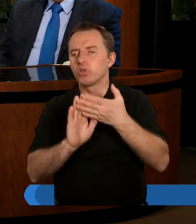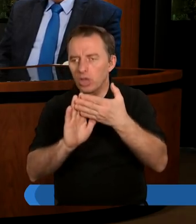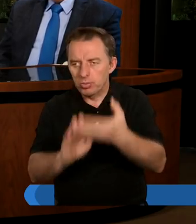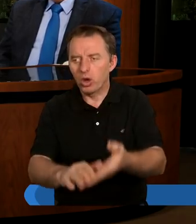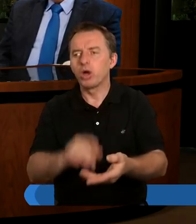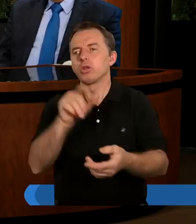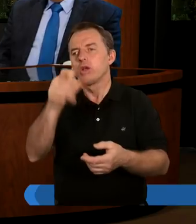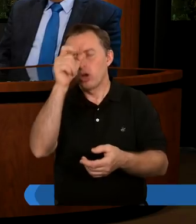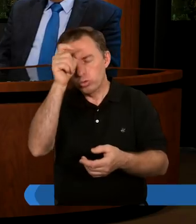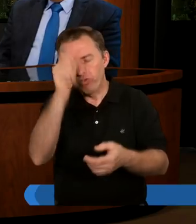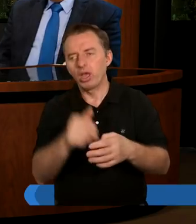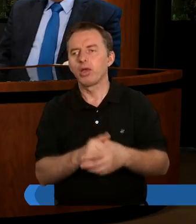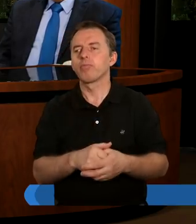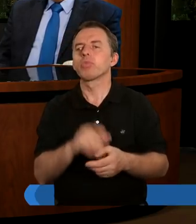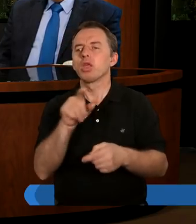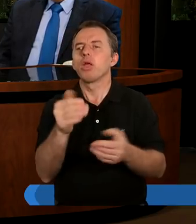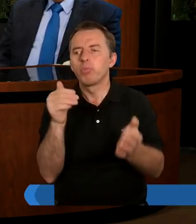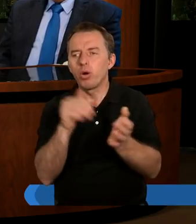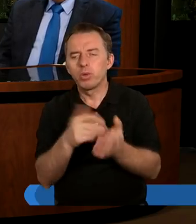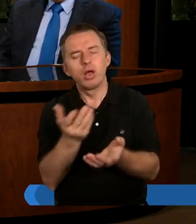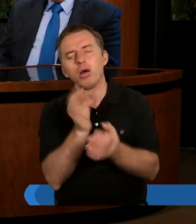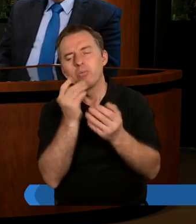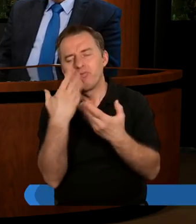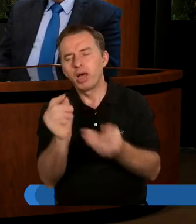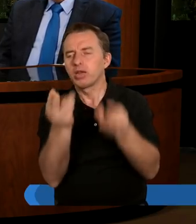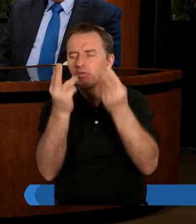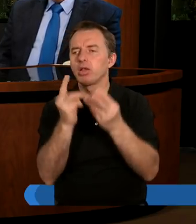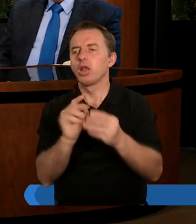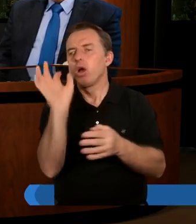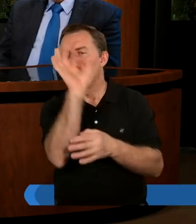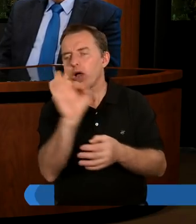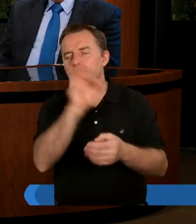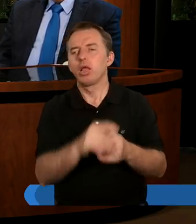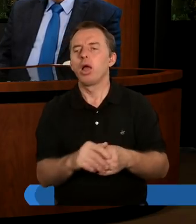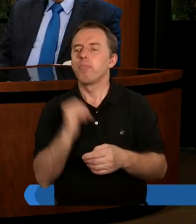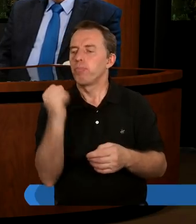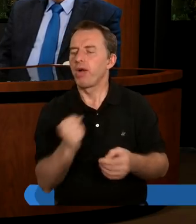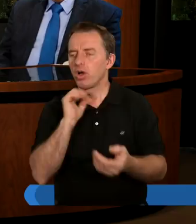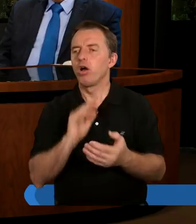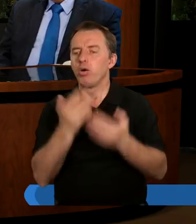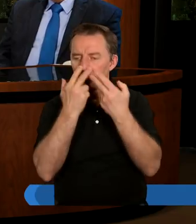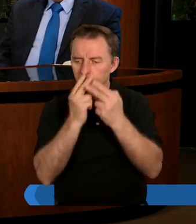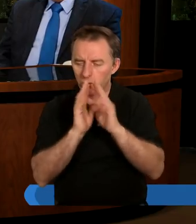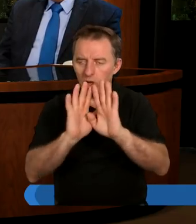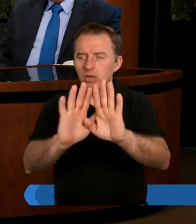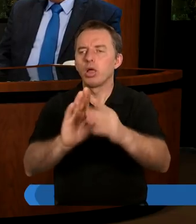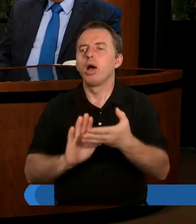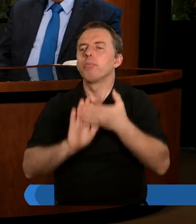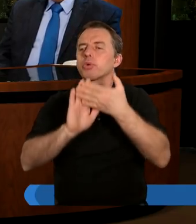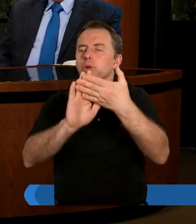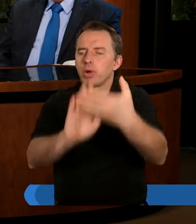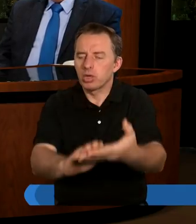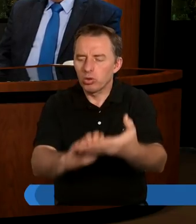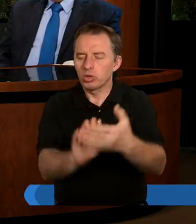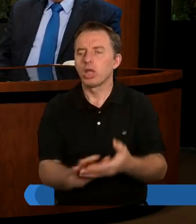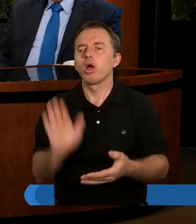przyjąć tego człowieka, a jest to też niezwykła okazja, którą Paweł wykorzystuje po to, żeby właśnie pokazać przebaczającego